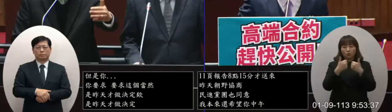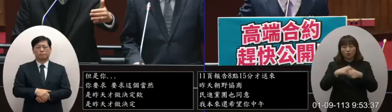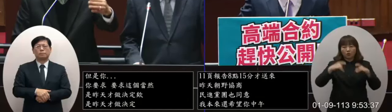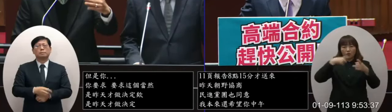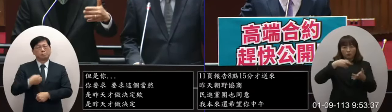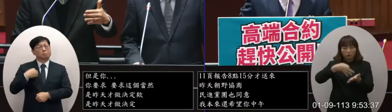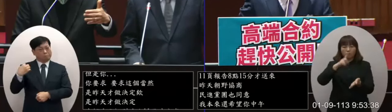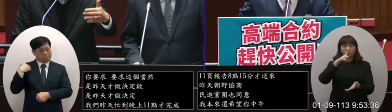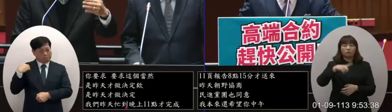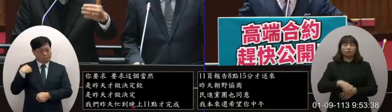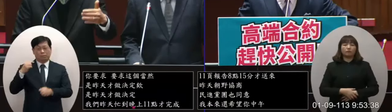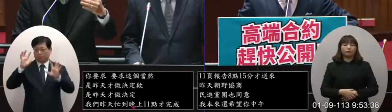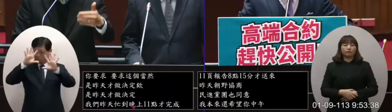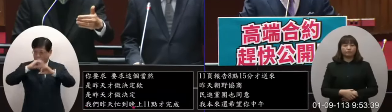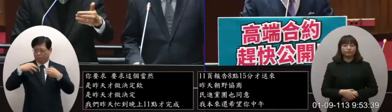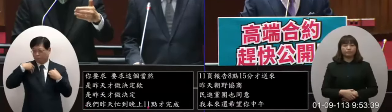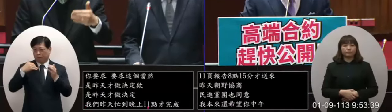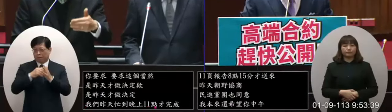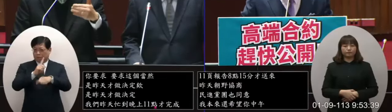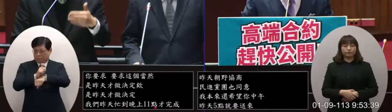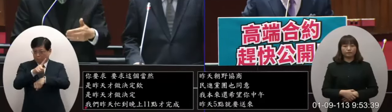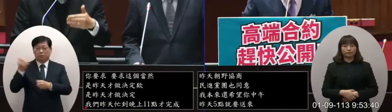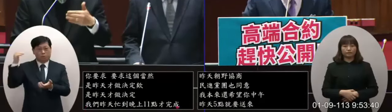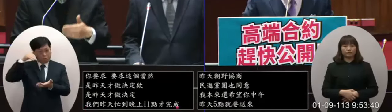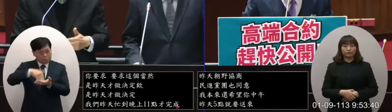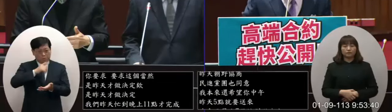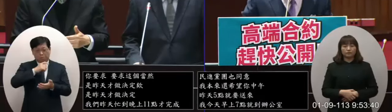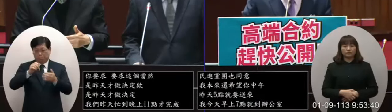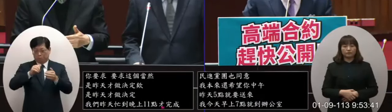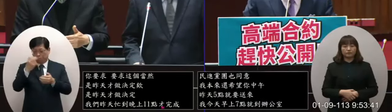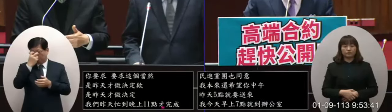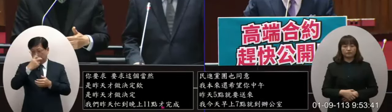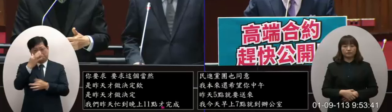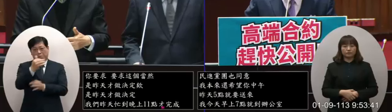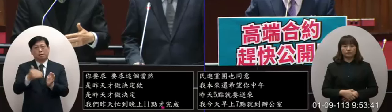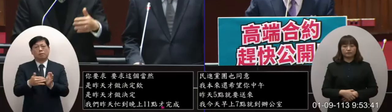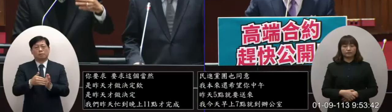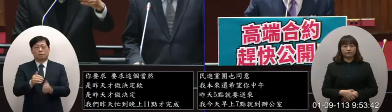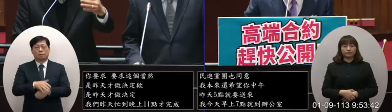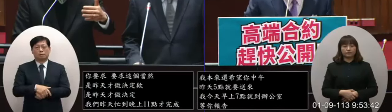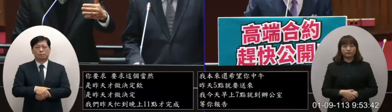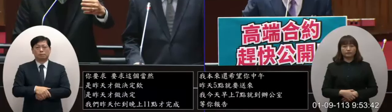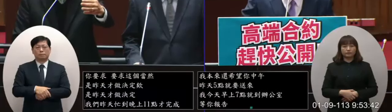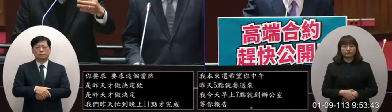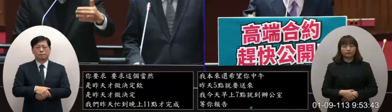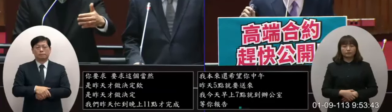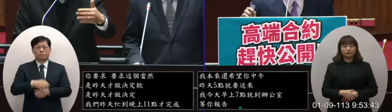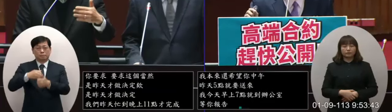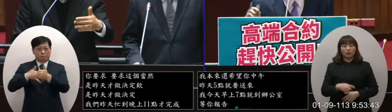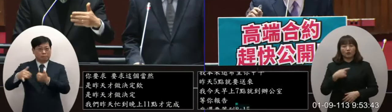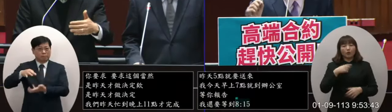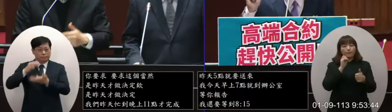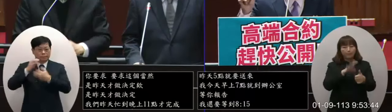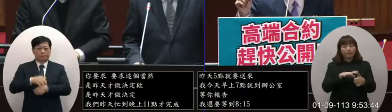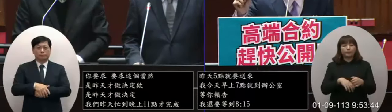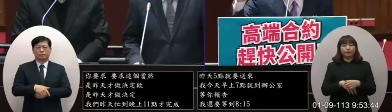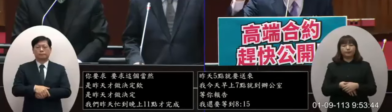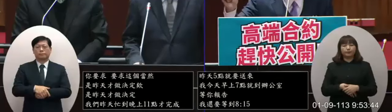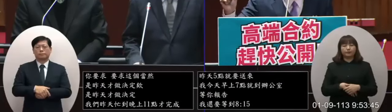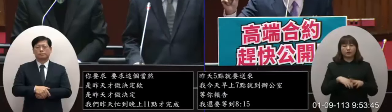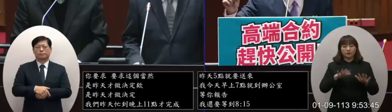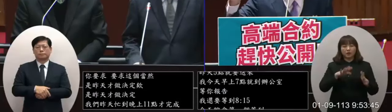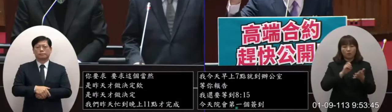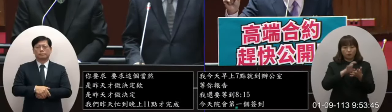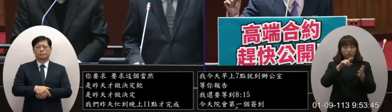晚上昨天晚上滿到11點才把這個報告給完成所以在委員你講的可以告訴院